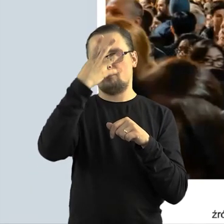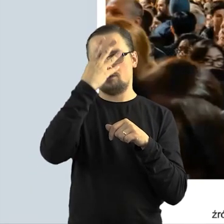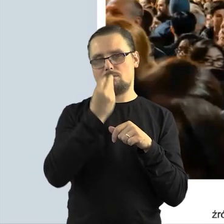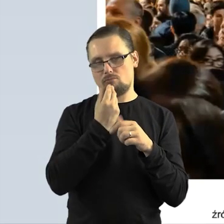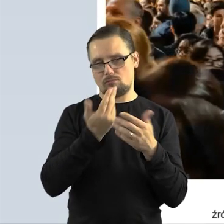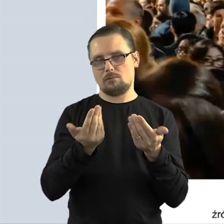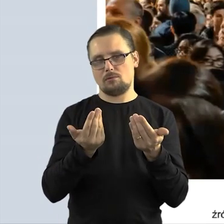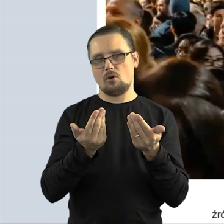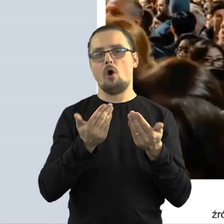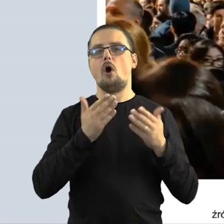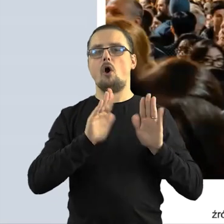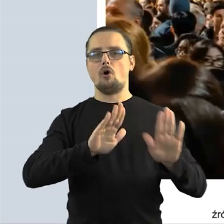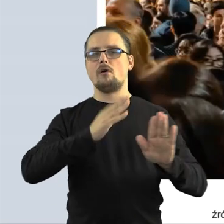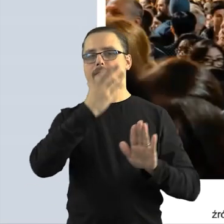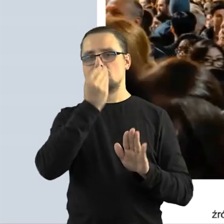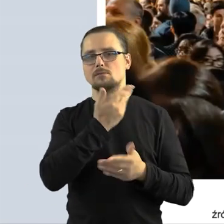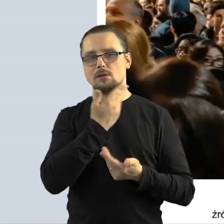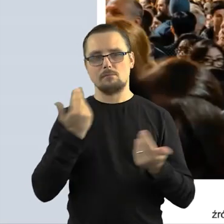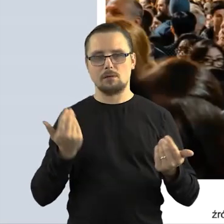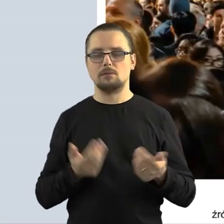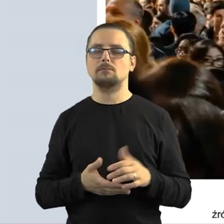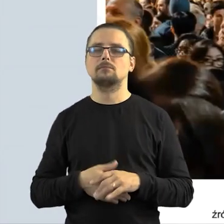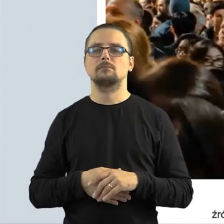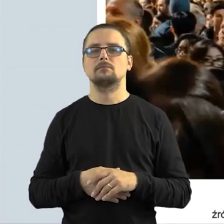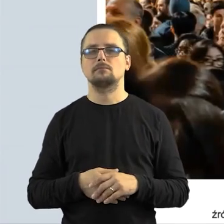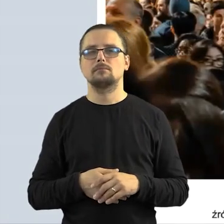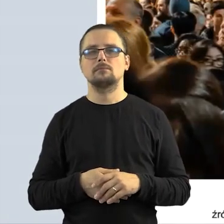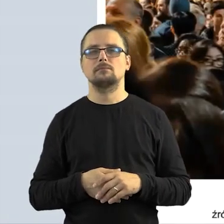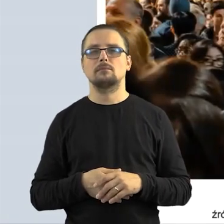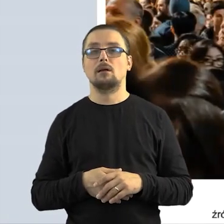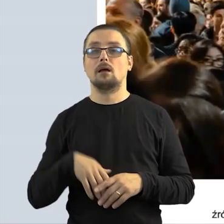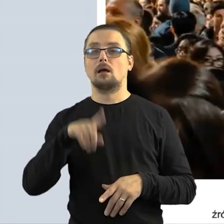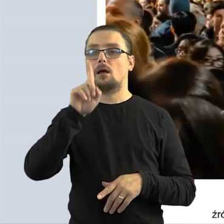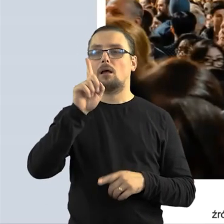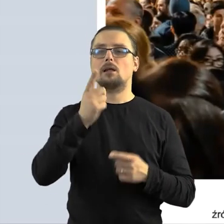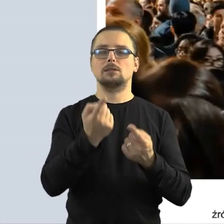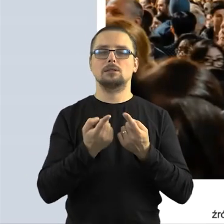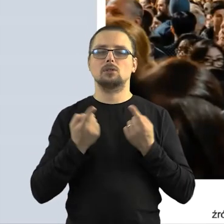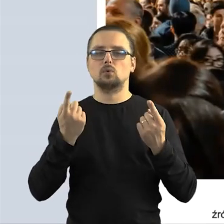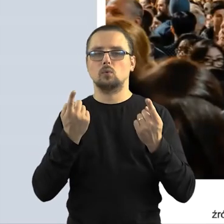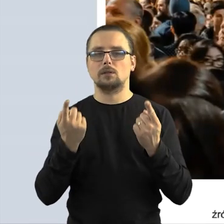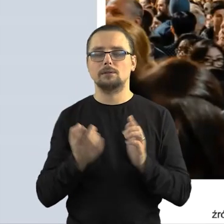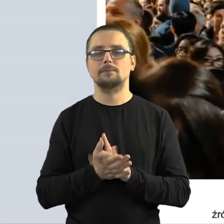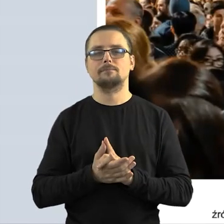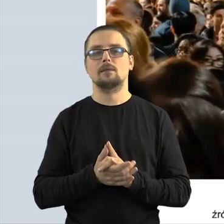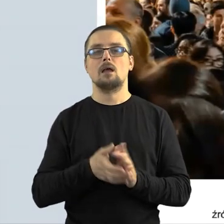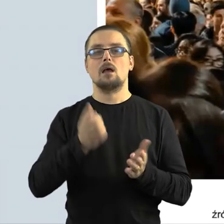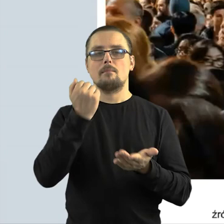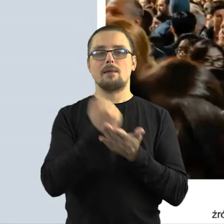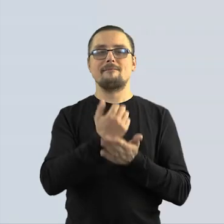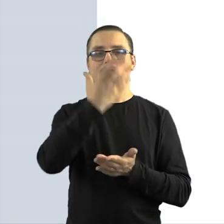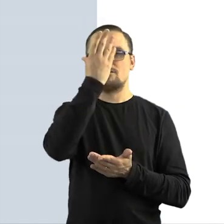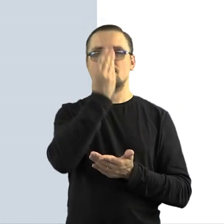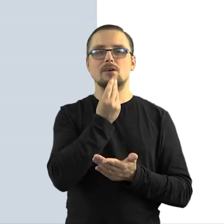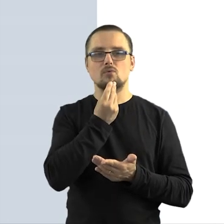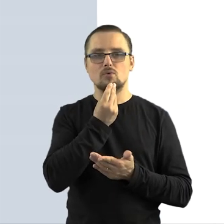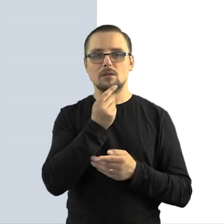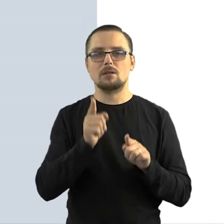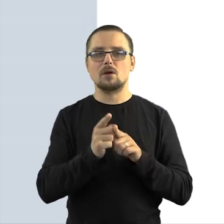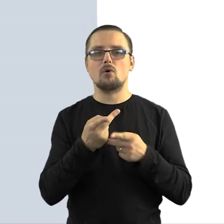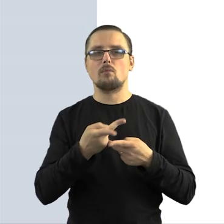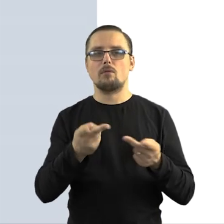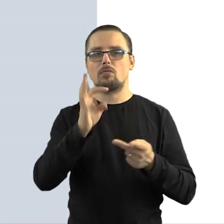to znaczy, że to zdjęcie nie jest o tej osobie, że to nie jest o wizerunku tej osoby i wtedy jakby ochrona wizerunku nie obowiązuje. Ale w przypadku